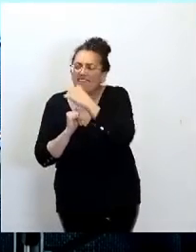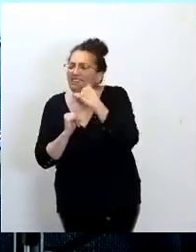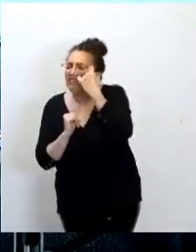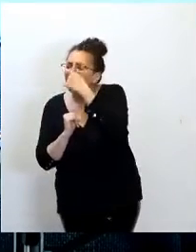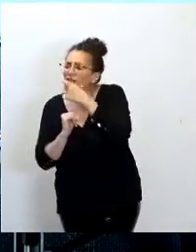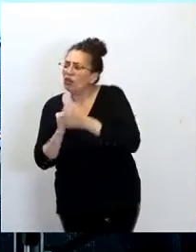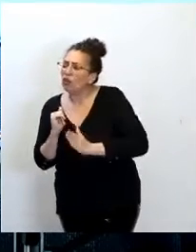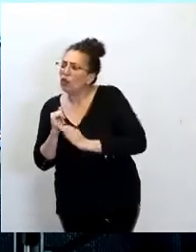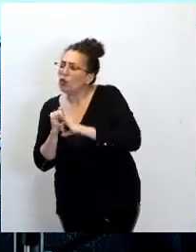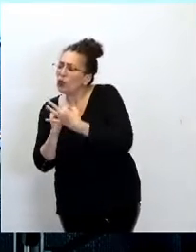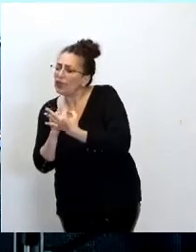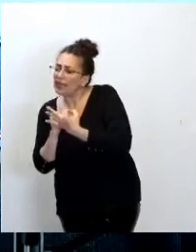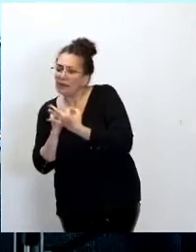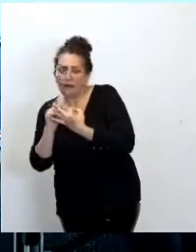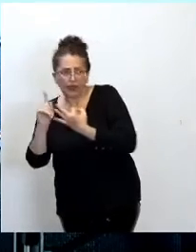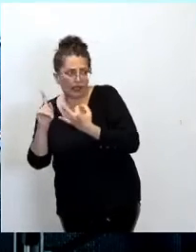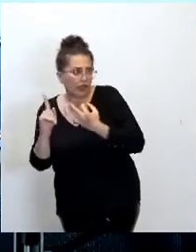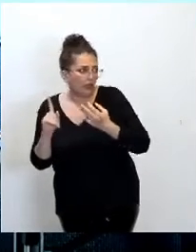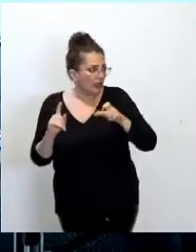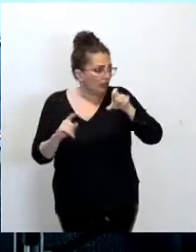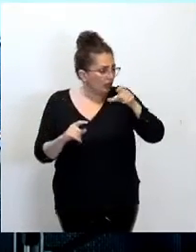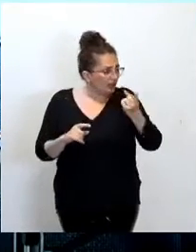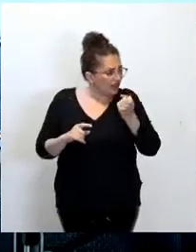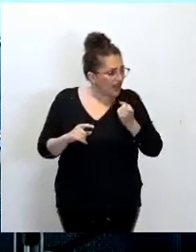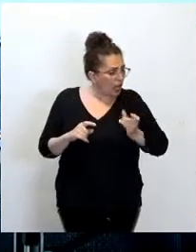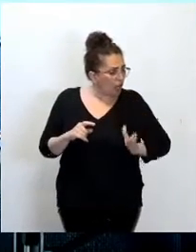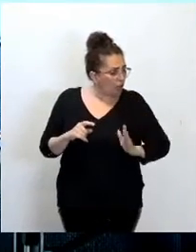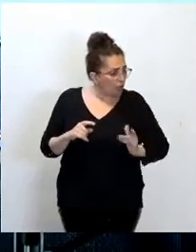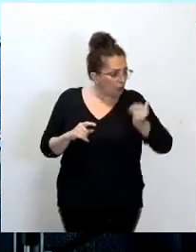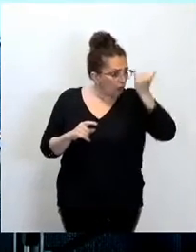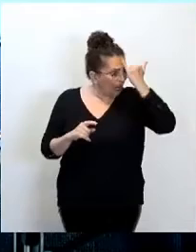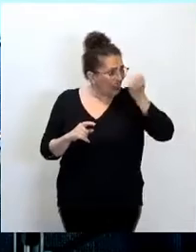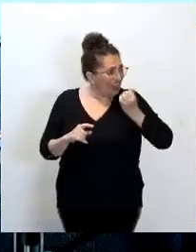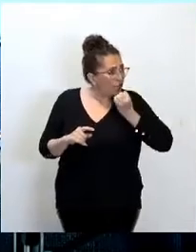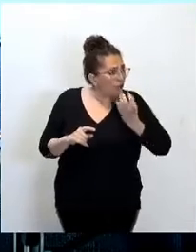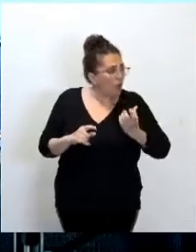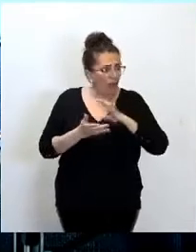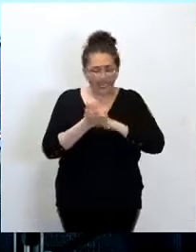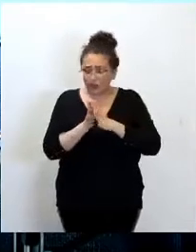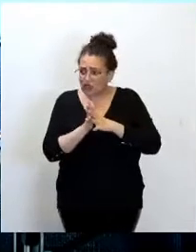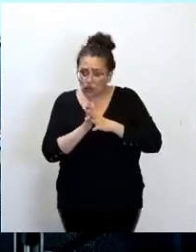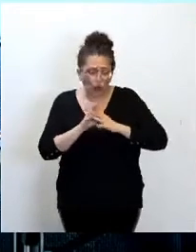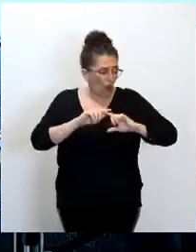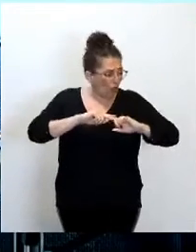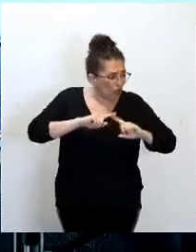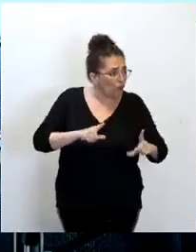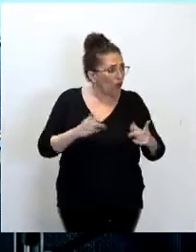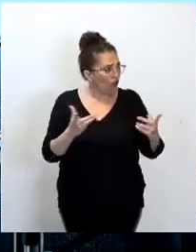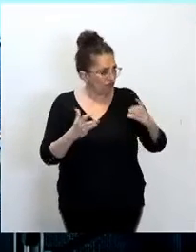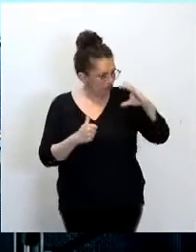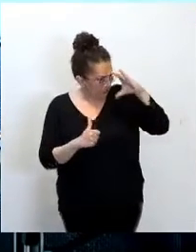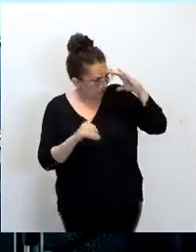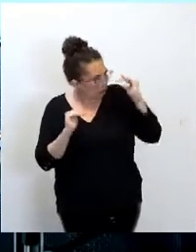qui ne sont pas dans les associations et qui ont de très bonnes idées et qui nécessiteraient d'être écoutés, je pense.